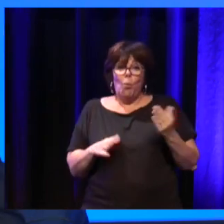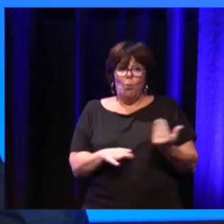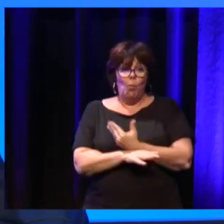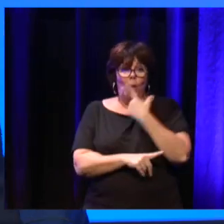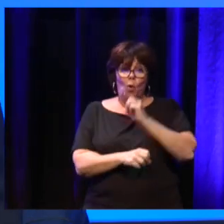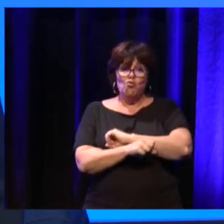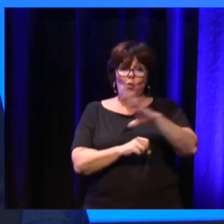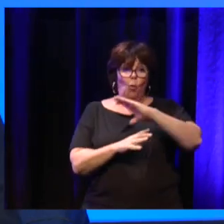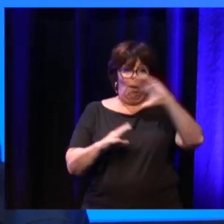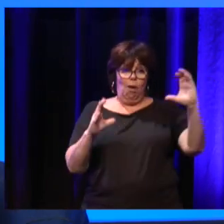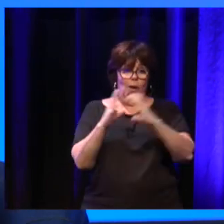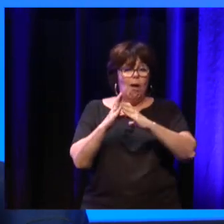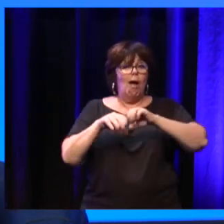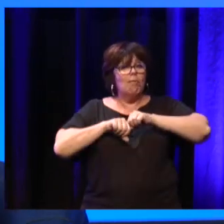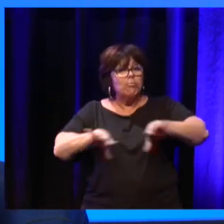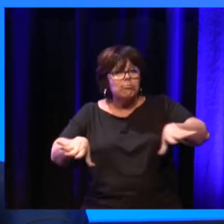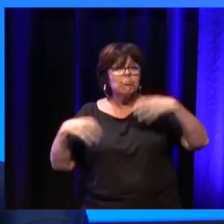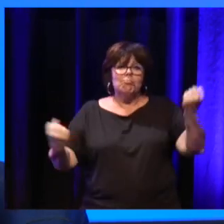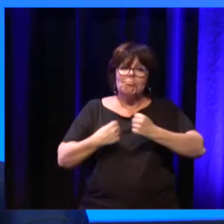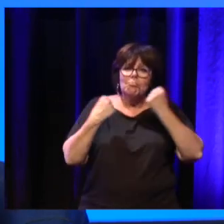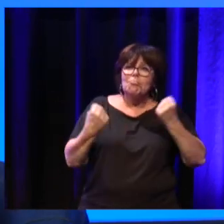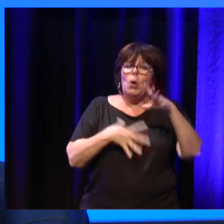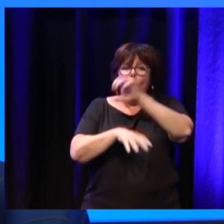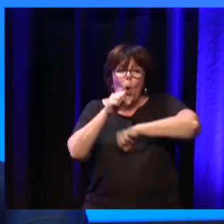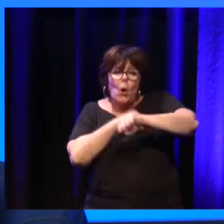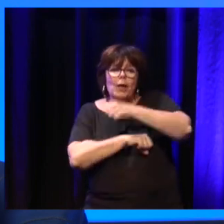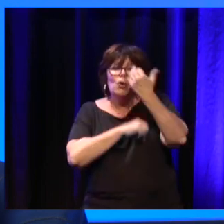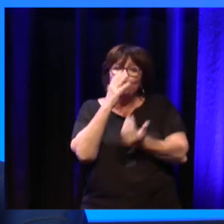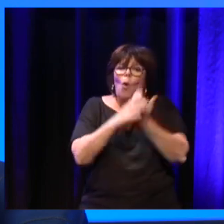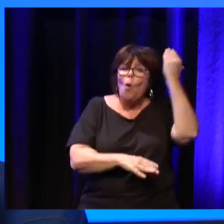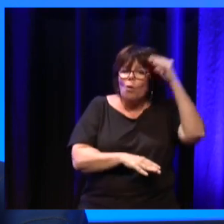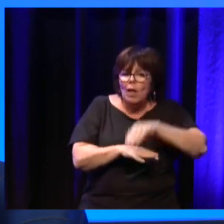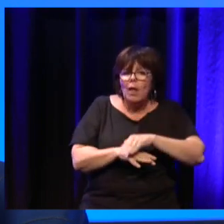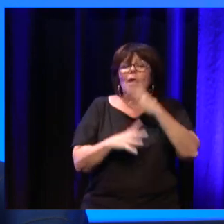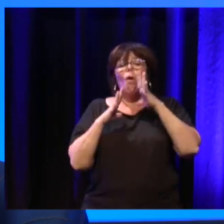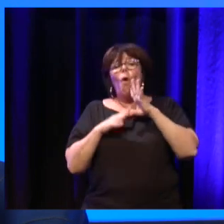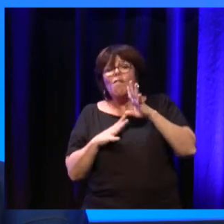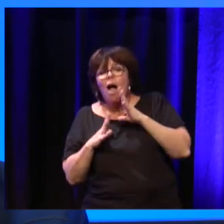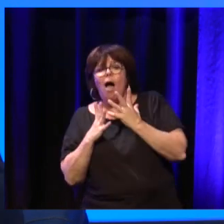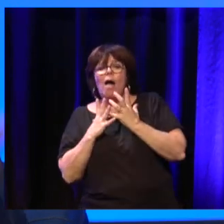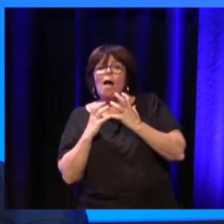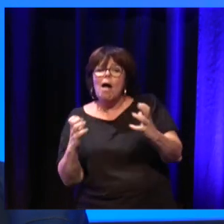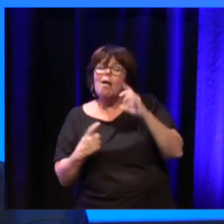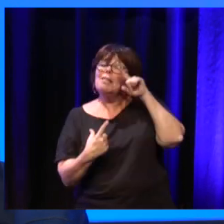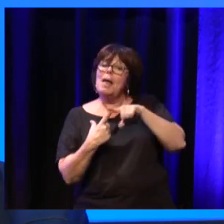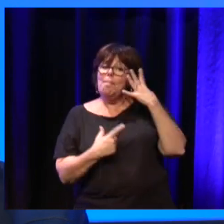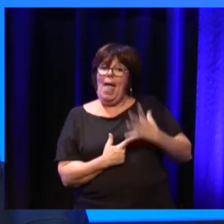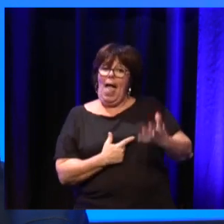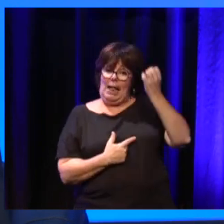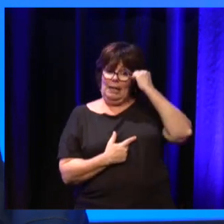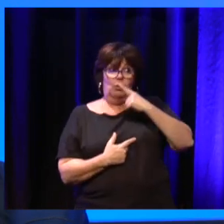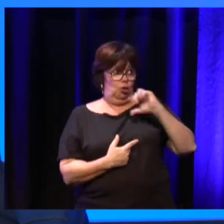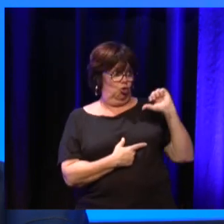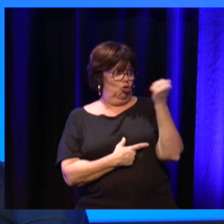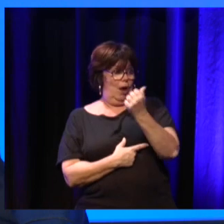profitait de la journée mondiale Parkinson, de la journée mondiale CEP, de la journée mondiale Alzheimer pour inviter tous les